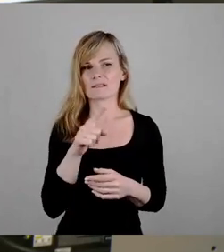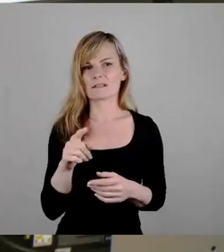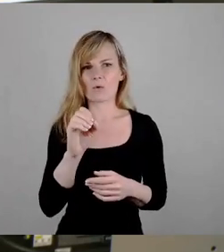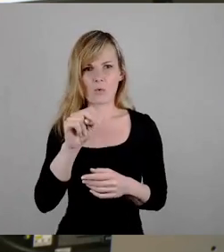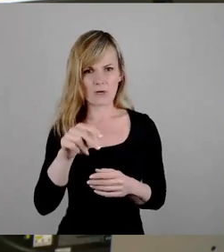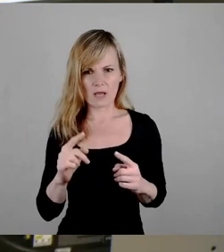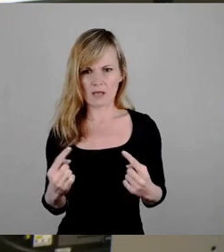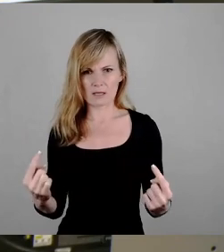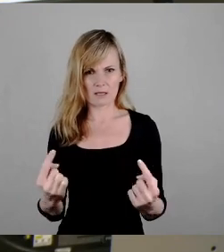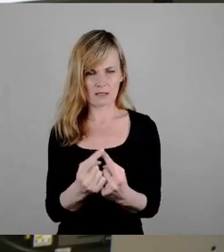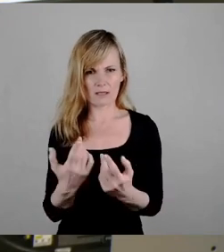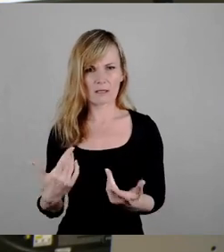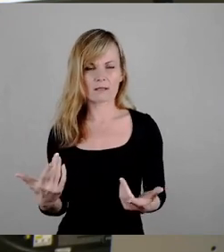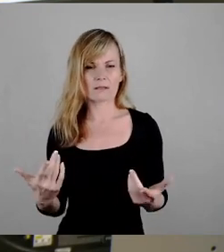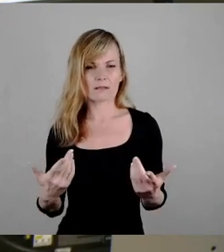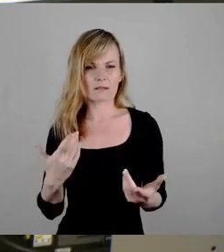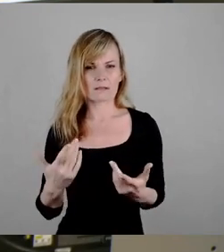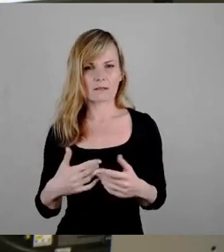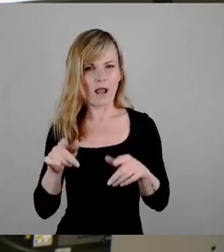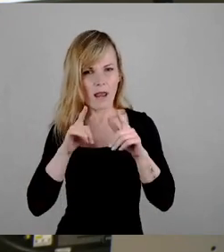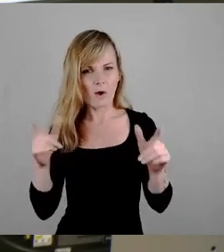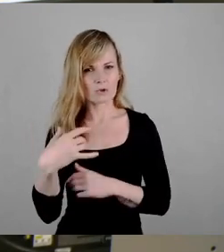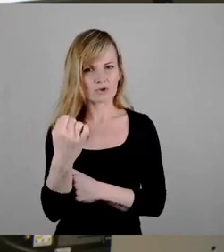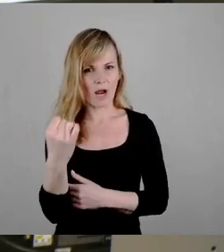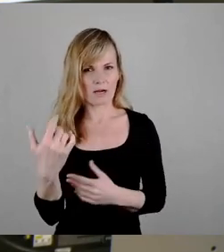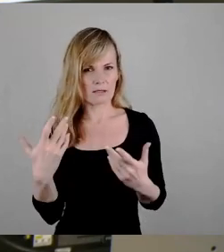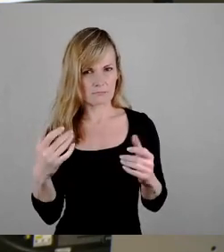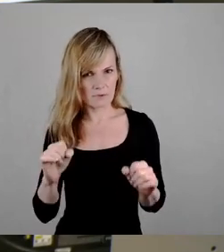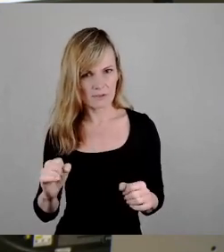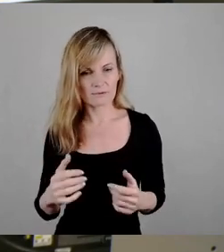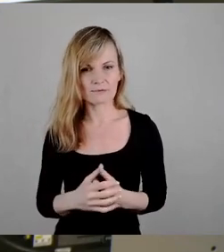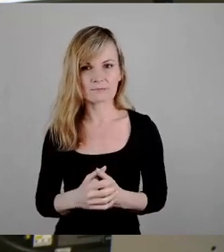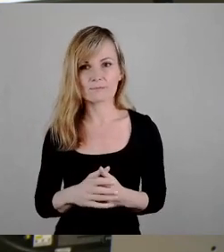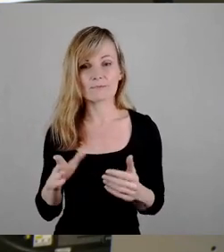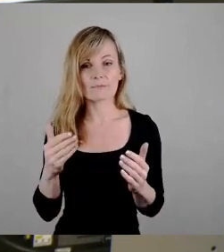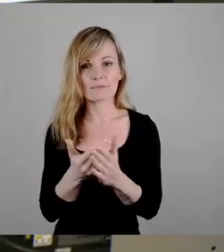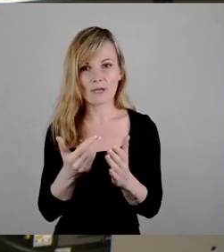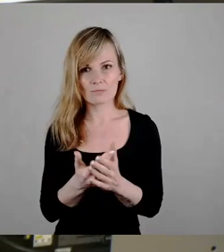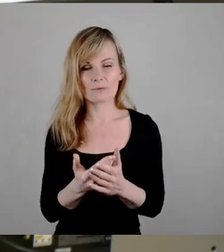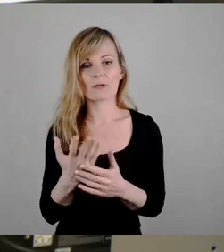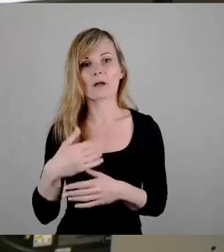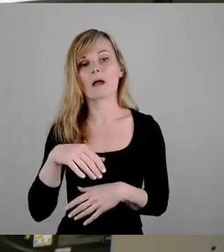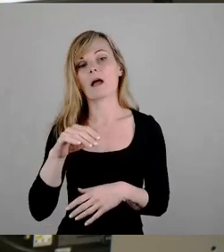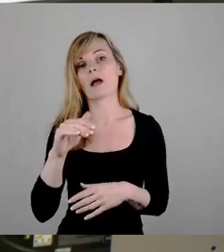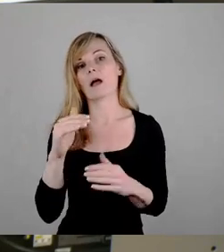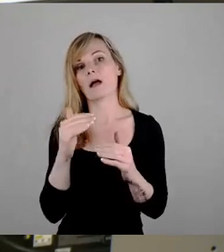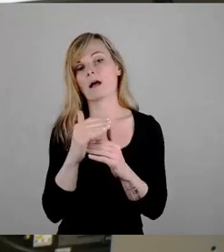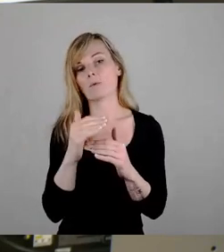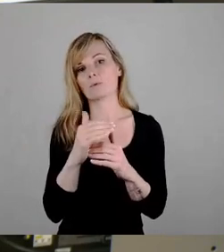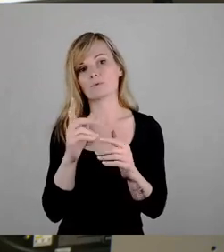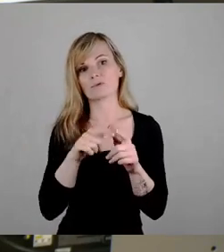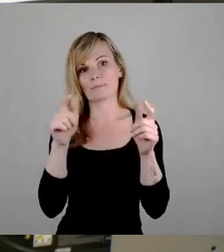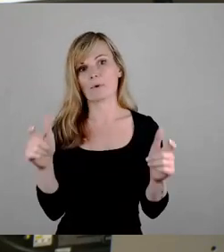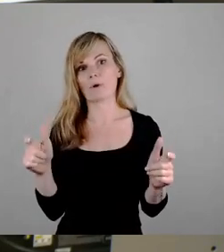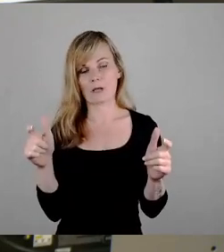uneingeschränkte Lautstärke walten lassen. Das ist zum Beispiel die zugige Augustusbrücke. Es gibt